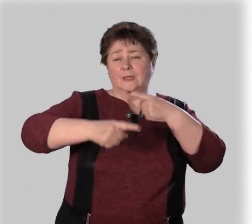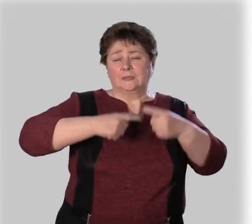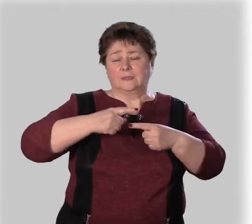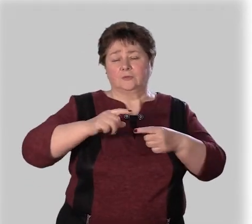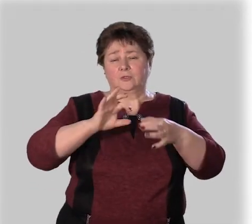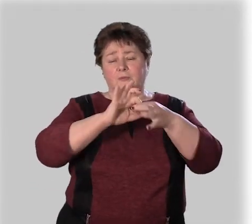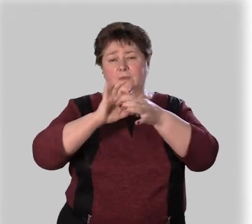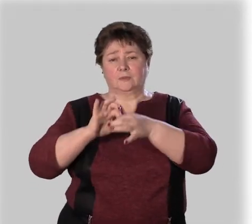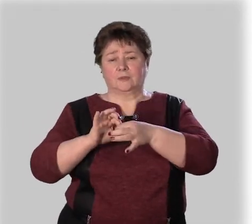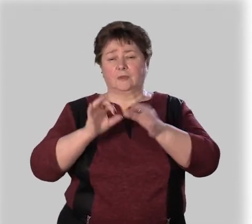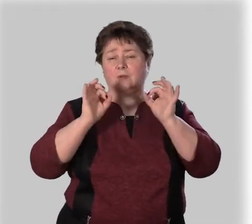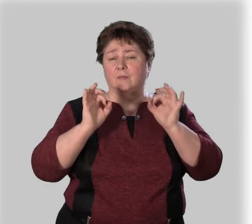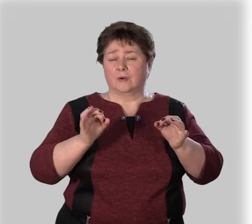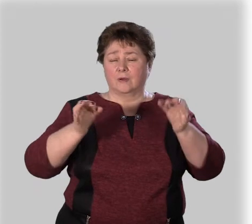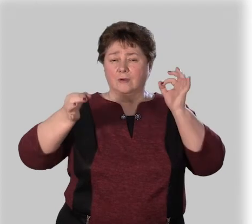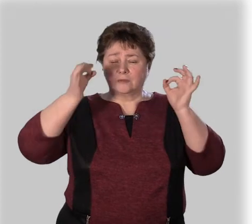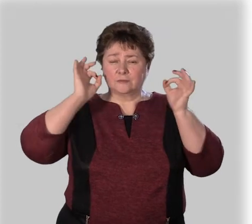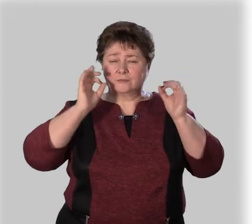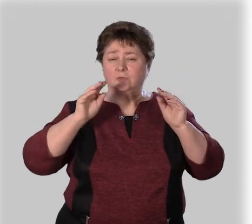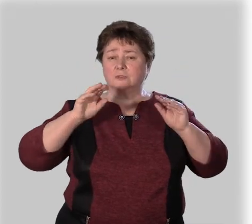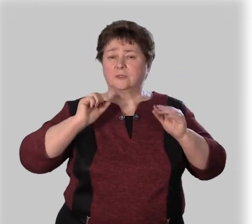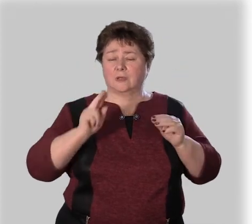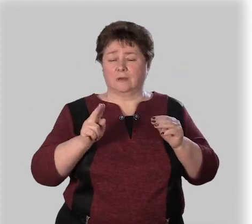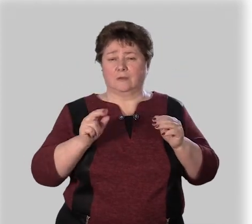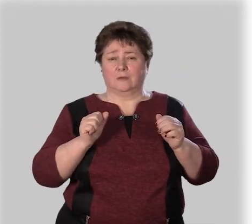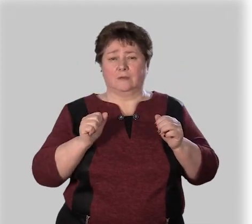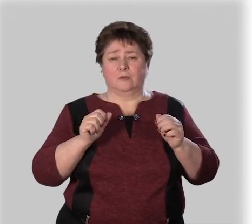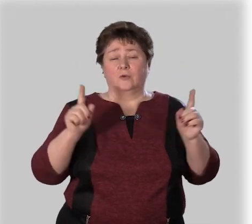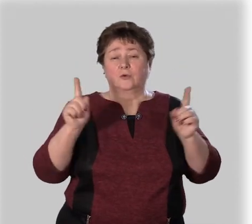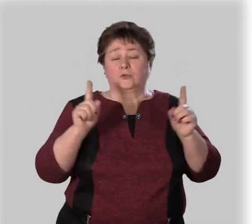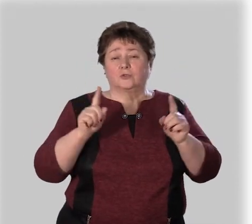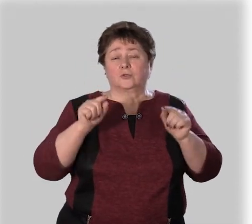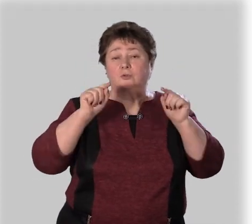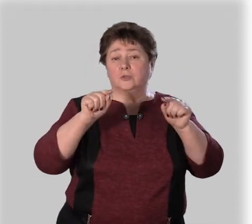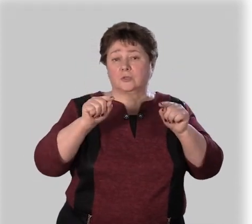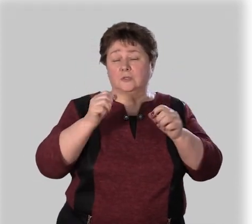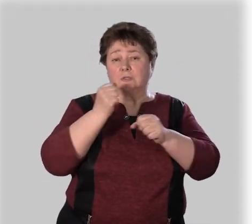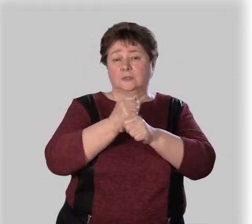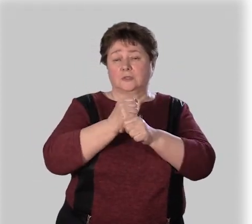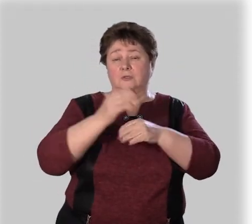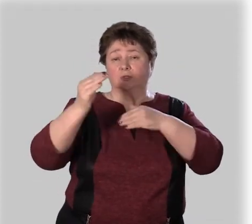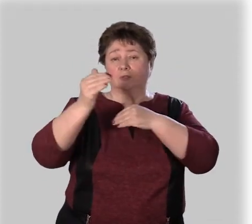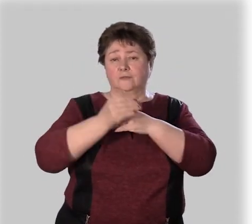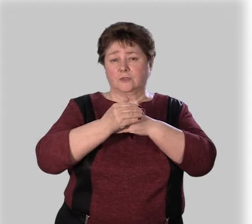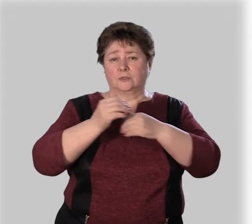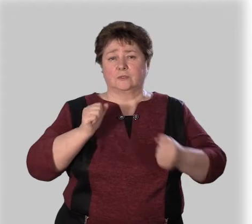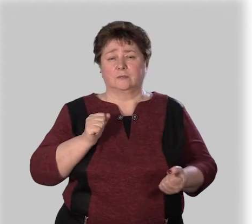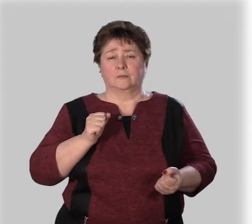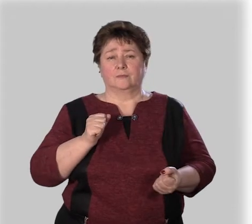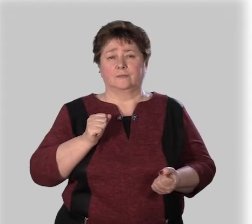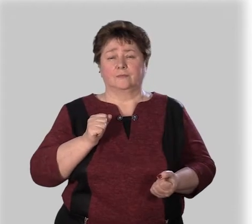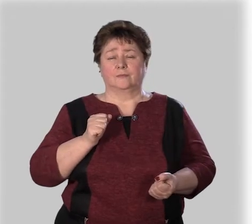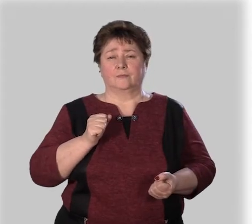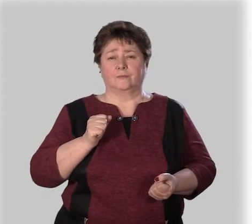Следующее предложение правильно звучит так. Что ты делаешь вечером?